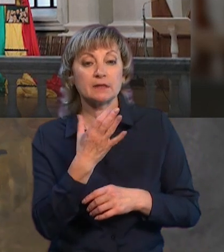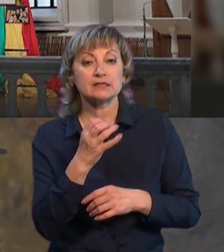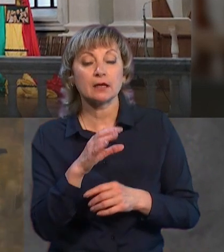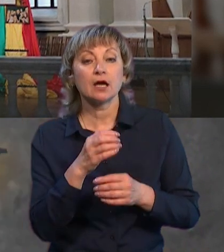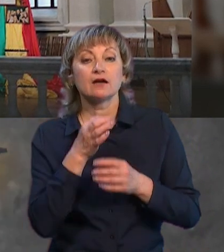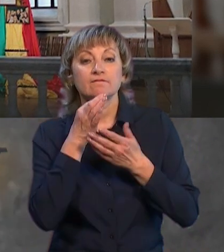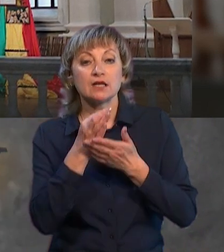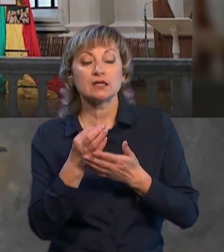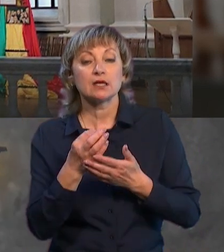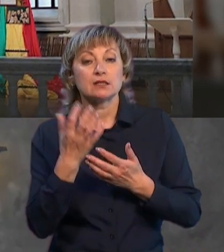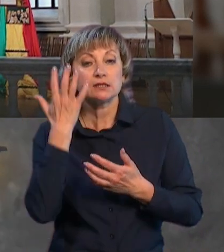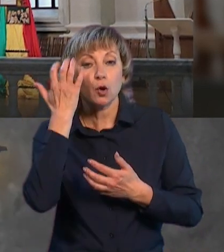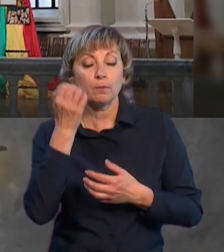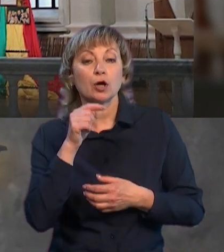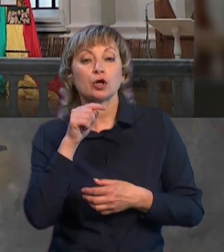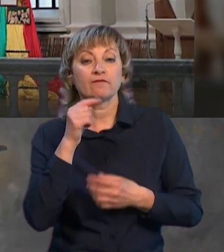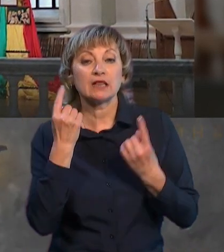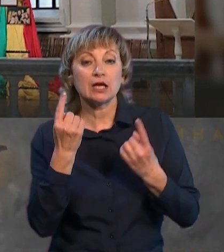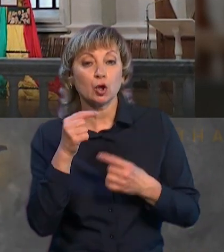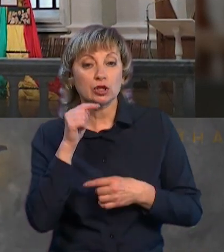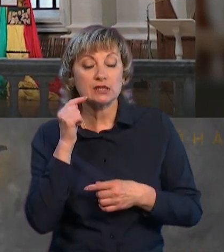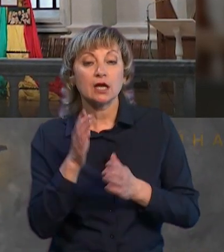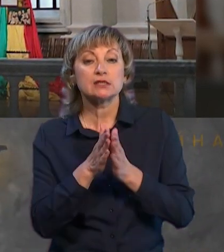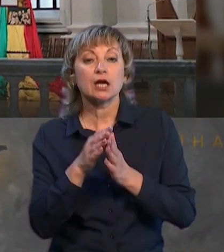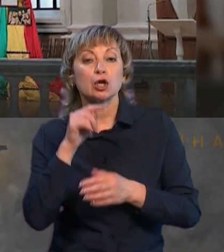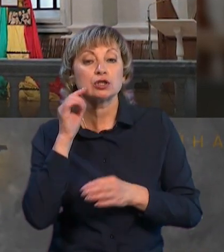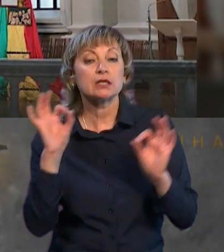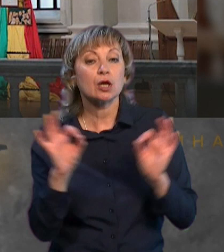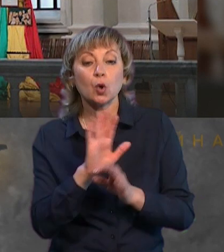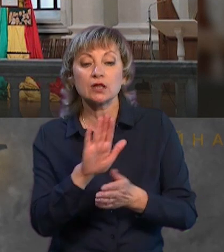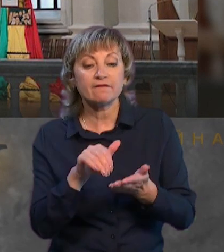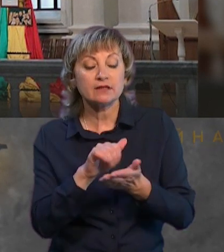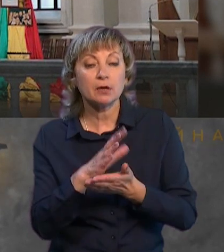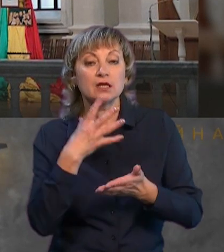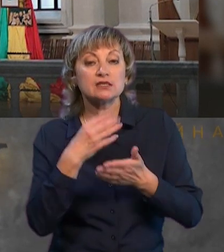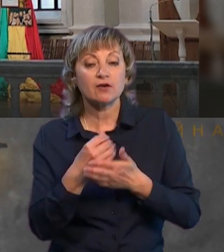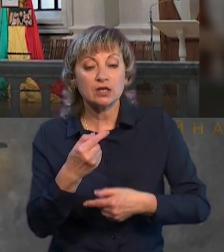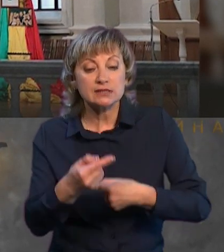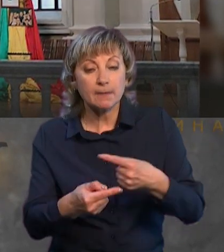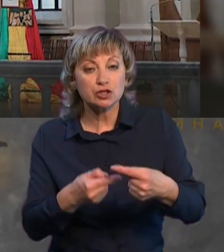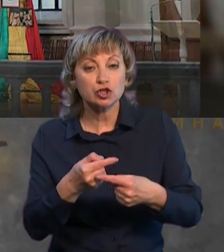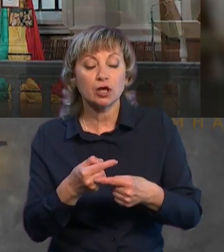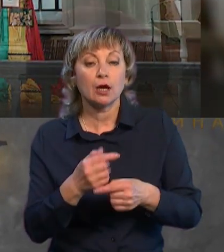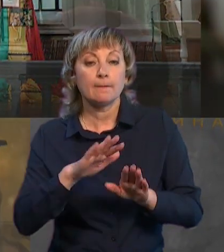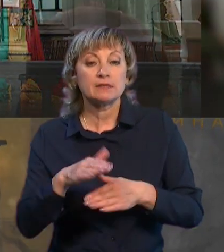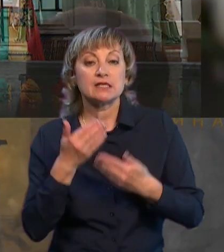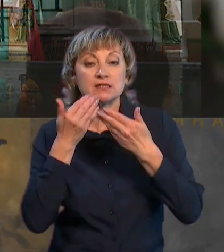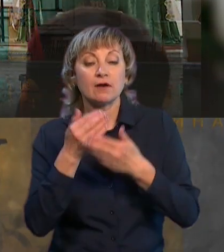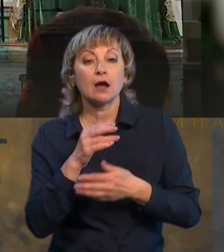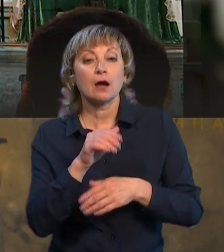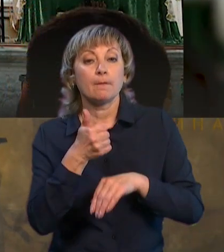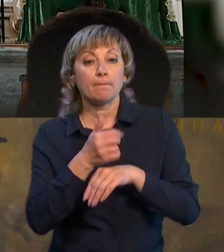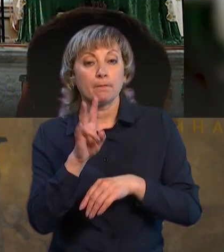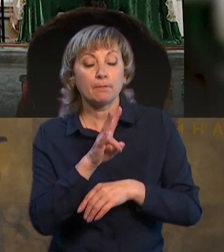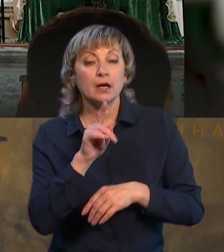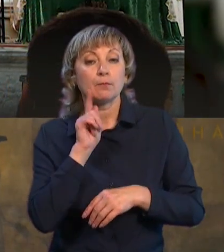захоплення великою Росією та закликав росіян ніколи не відмовлятися від своєї спадщини. Після звернення Папи Римського до